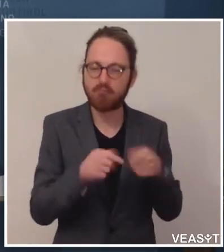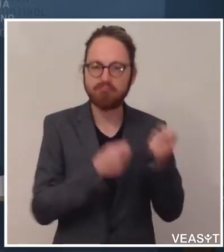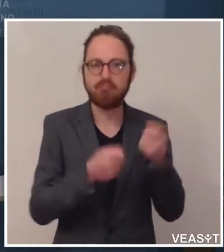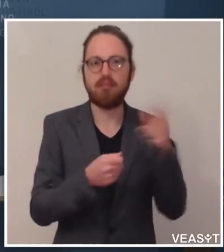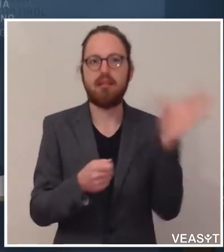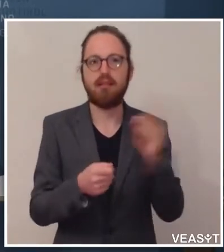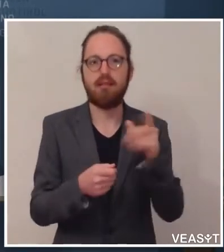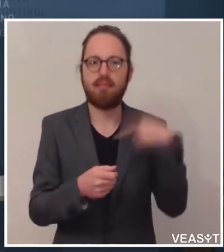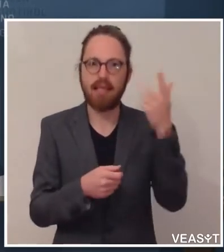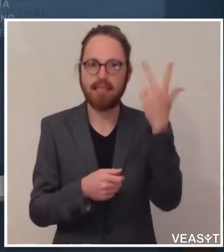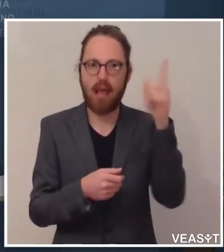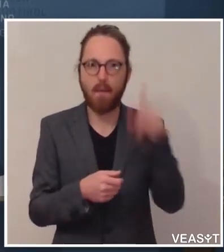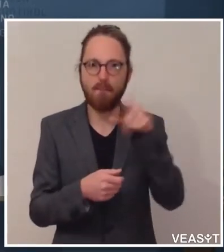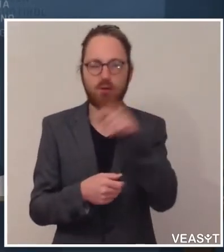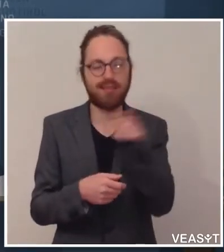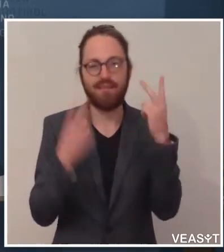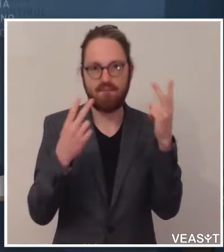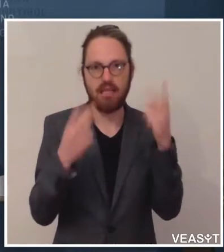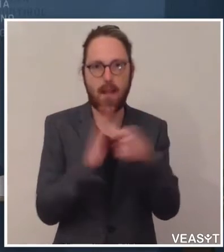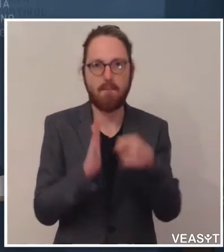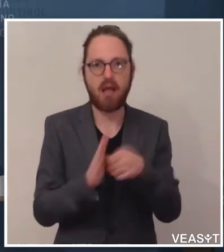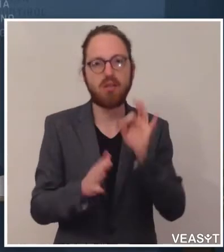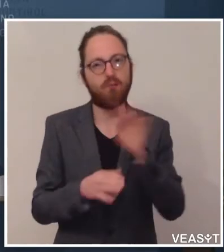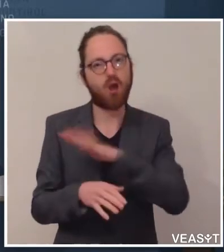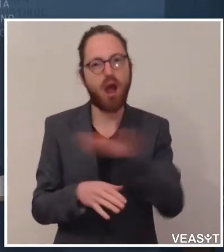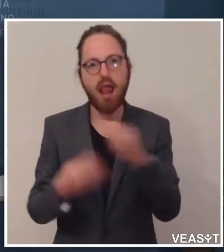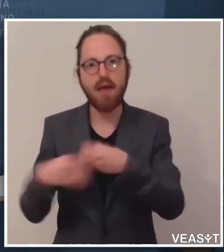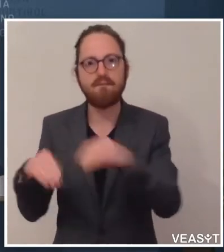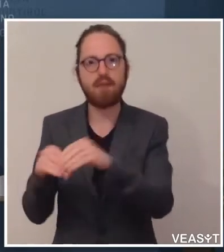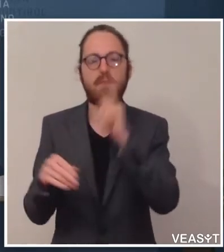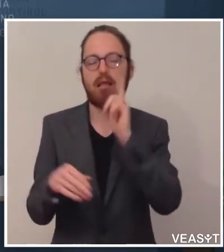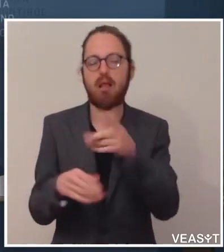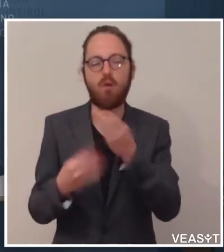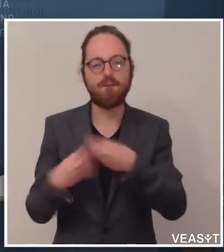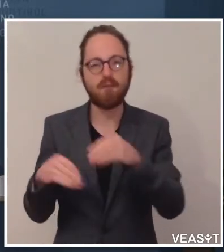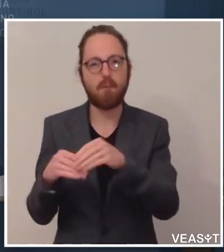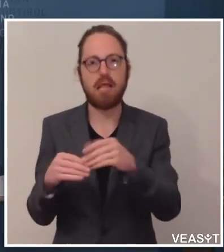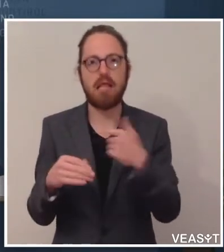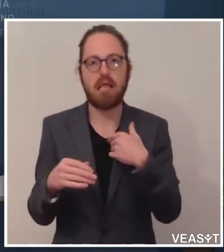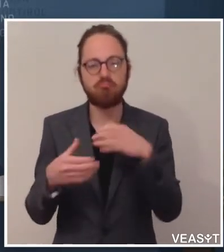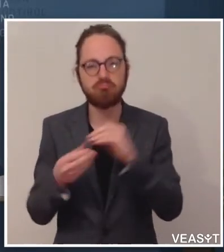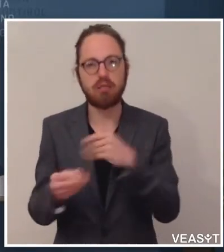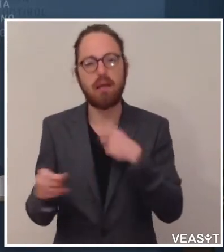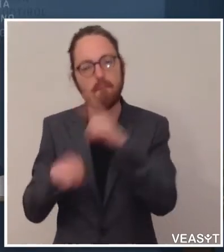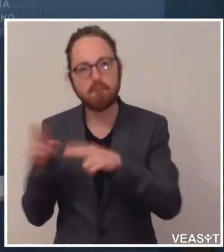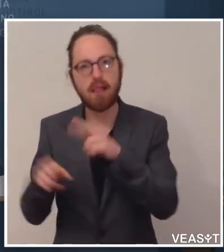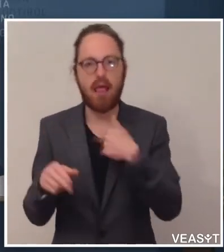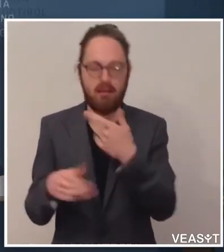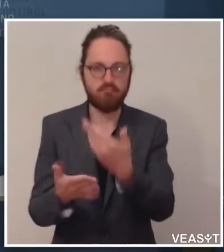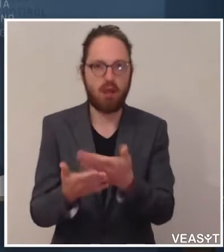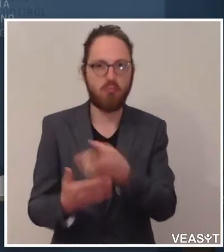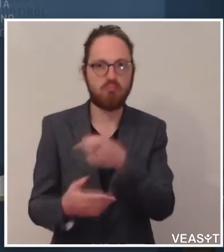alle jene Familien und Menschen, die ihre Familienangehörigen daheim unterstützen und auch pflegen. Ein